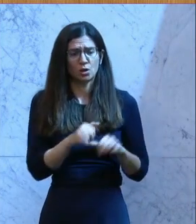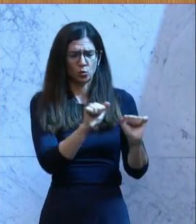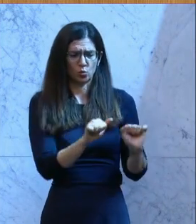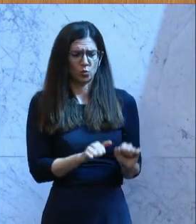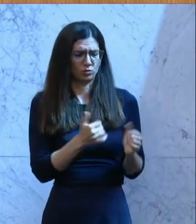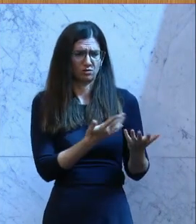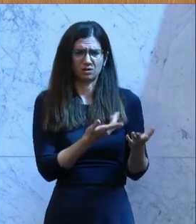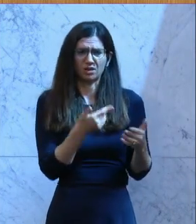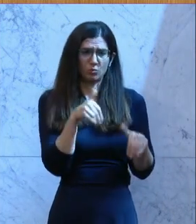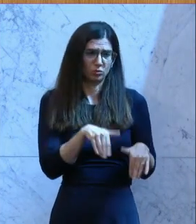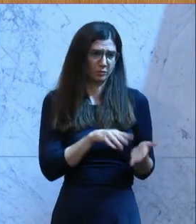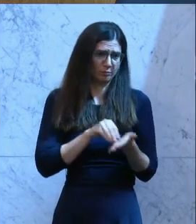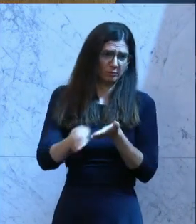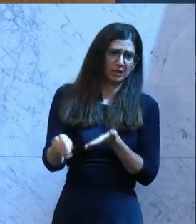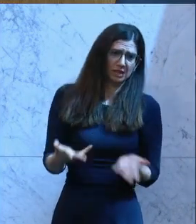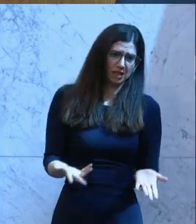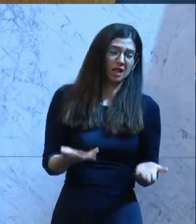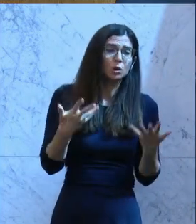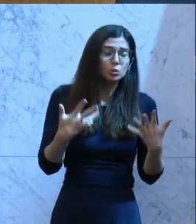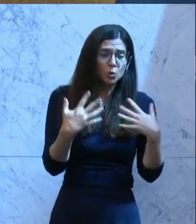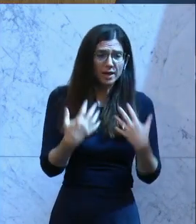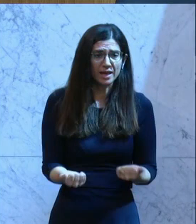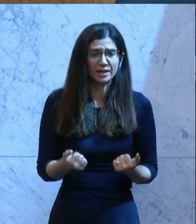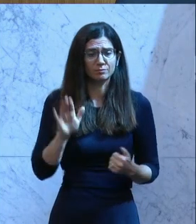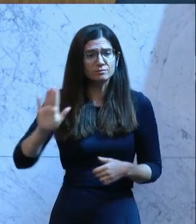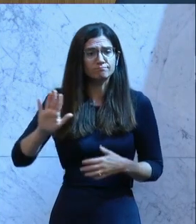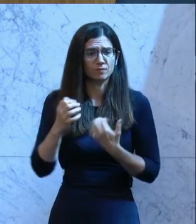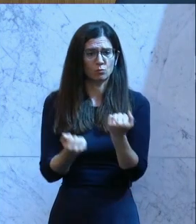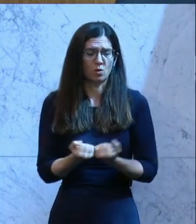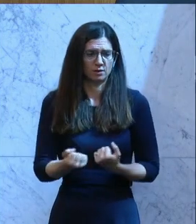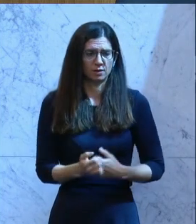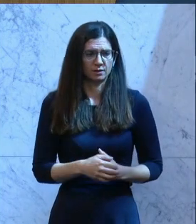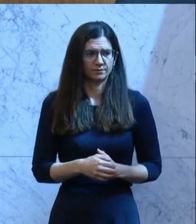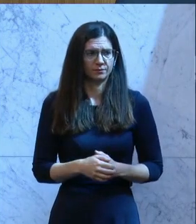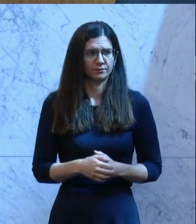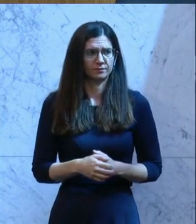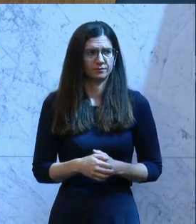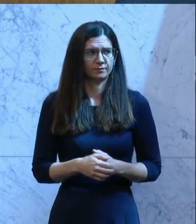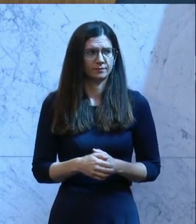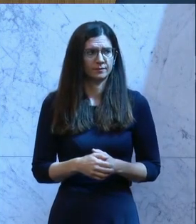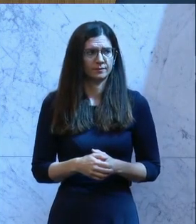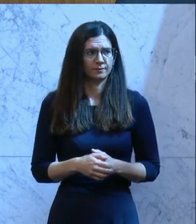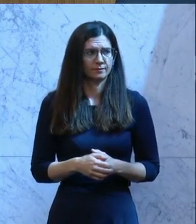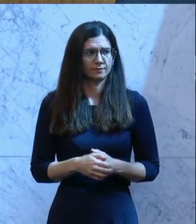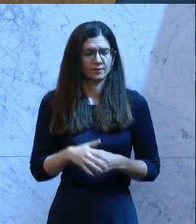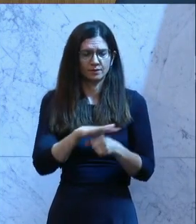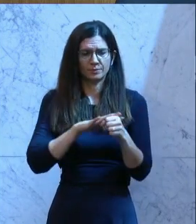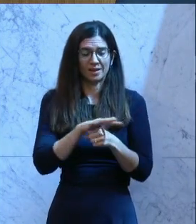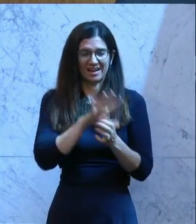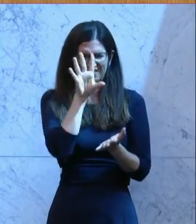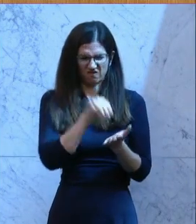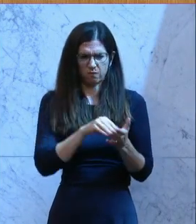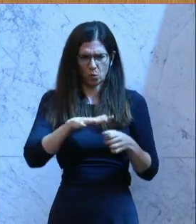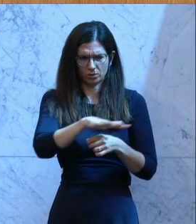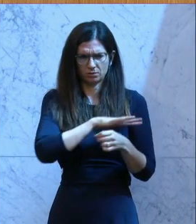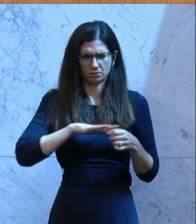Kunden haben es bezahlt. Das ist das Ergebnis Ihrer Politik. Schauen wir uns im Bereich von Wohnen